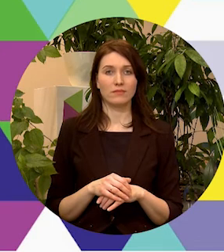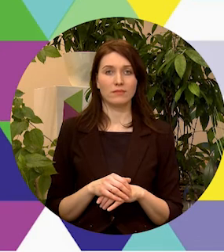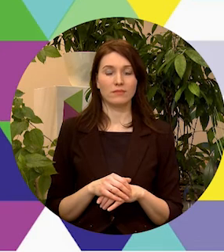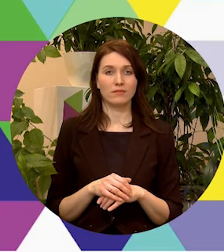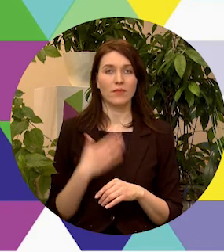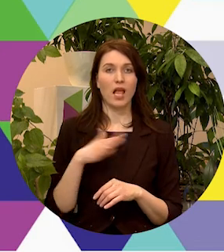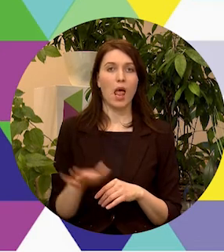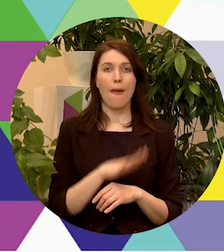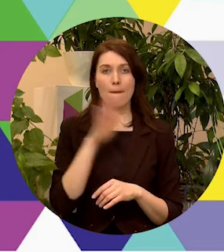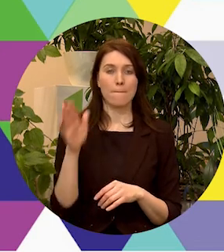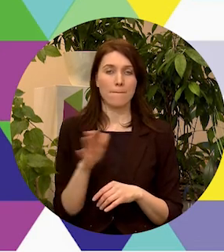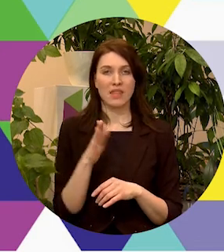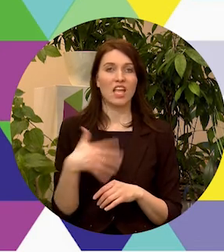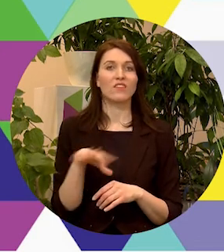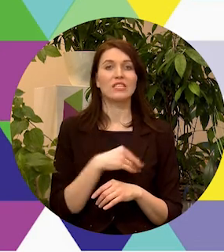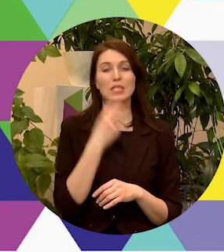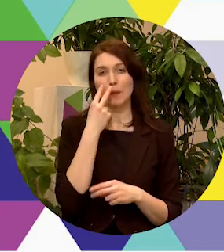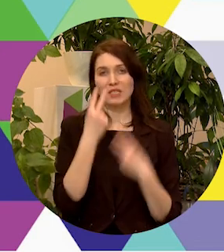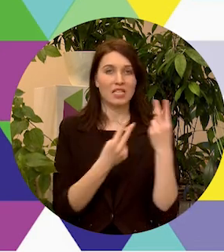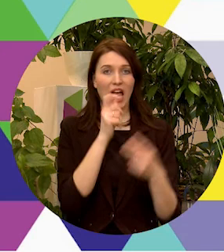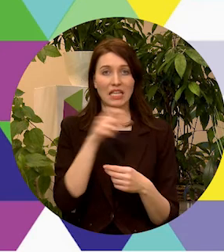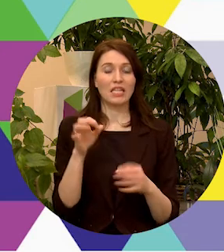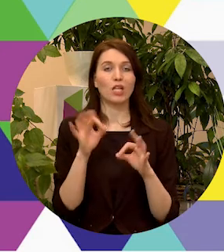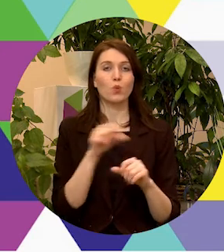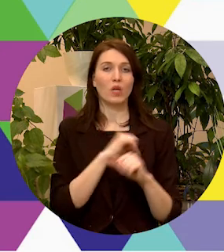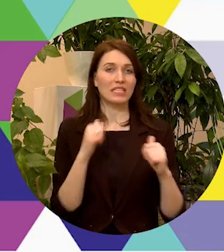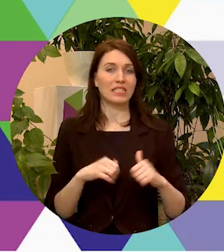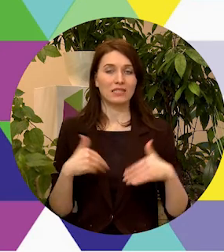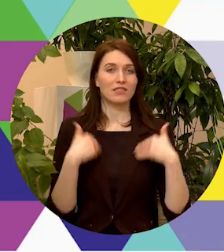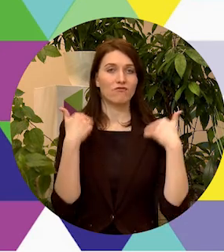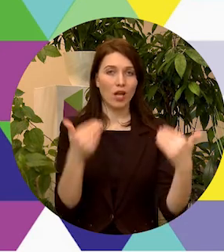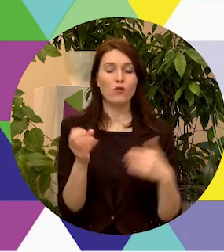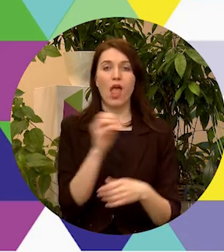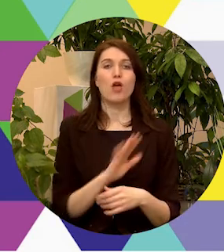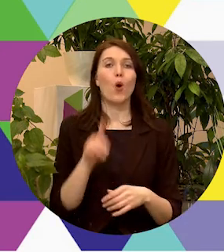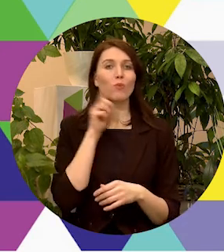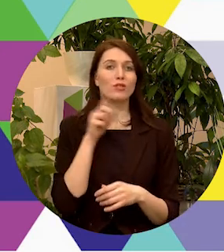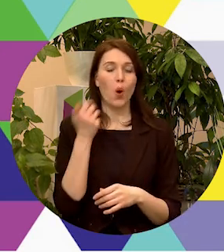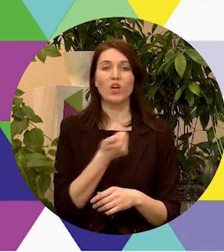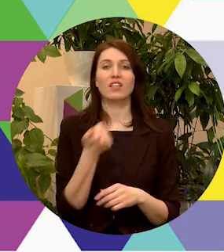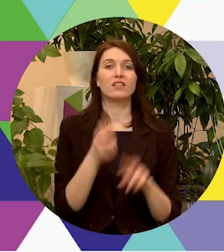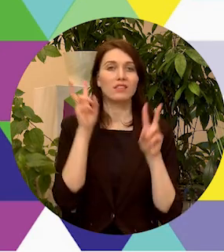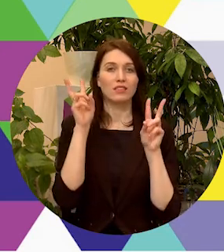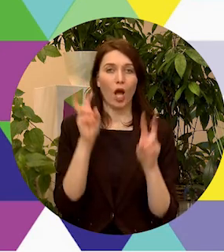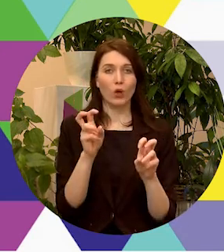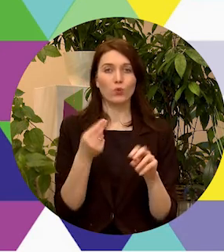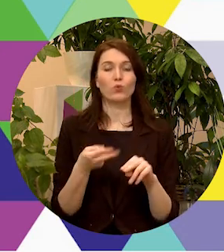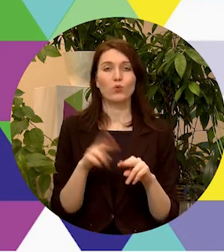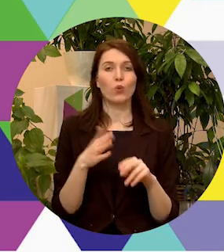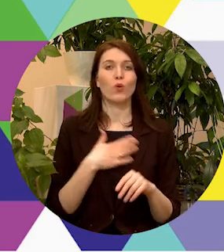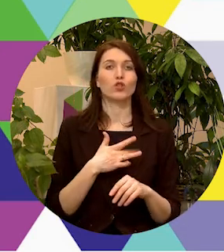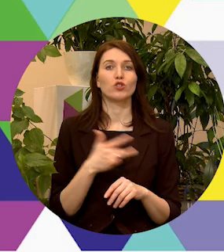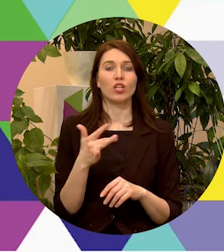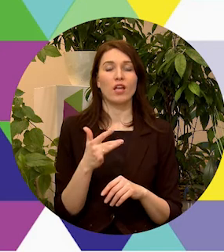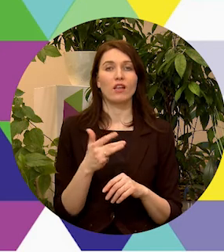Jā, labdien visiem skatītājiem, tiešām no sirds sveicu viss ar Eiropas jaunatnes gadu un man